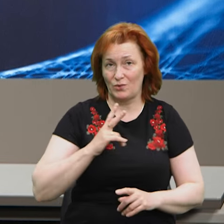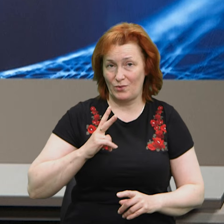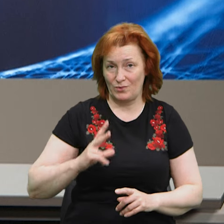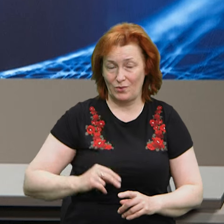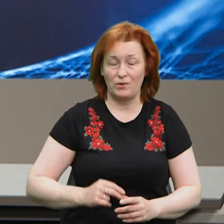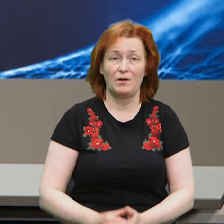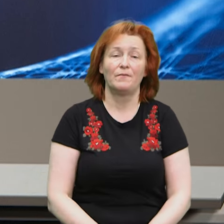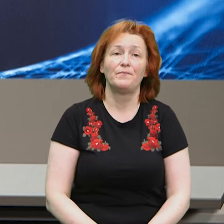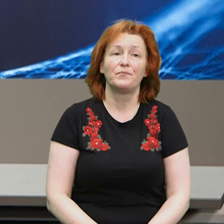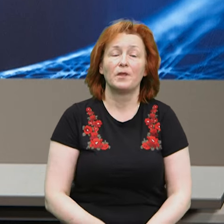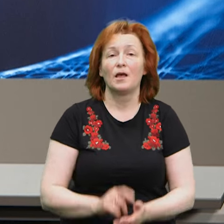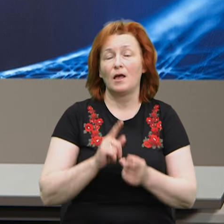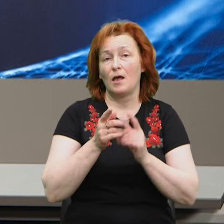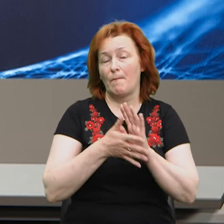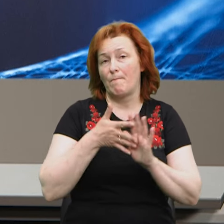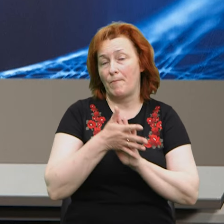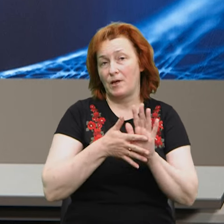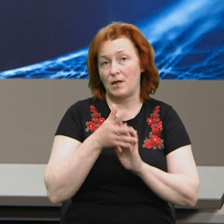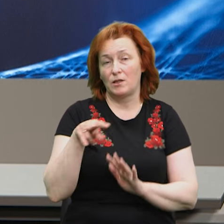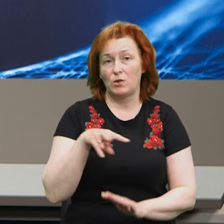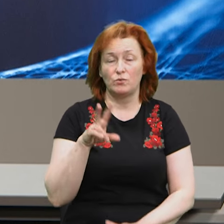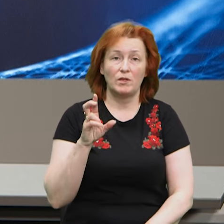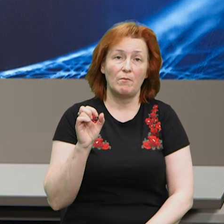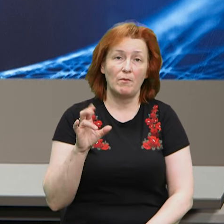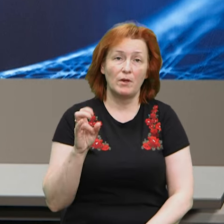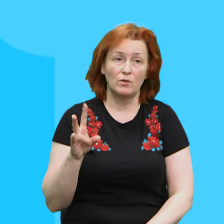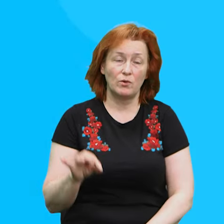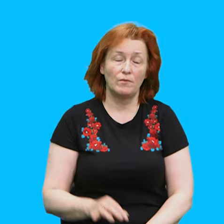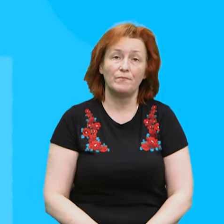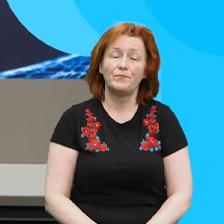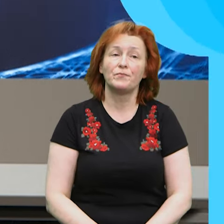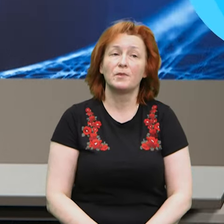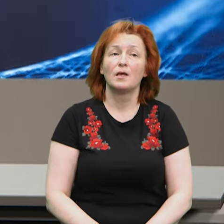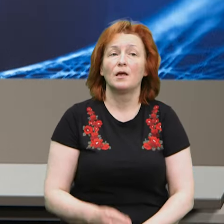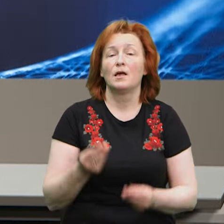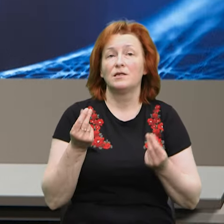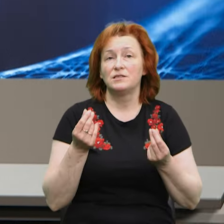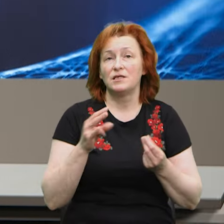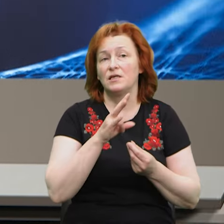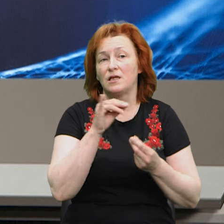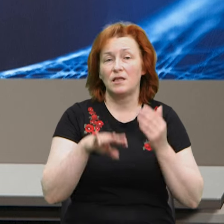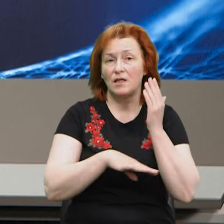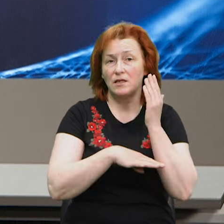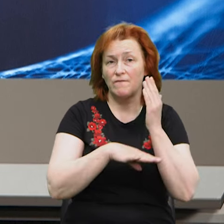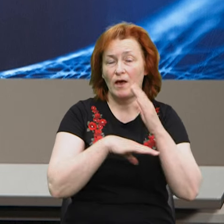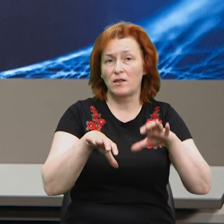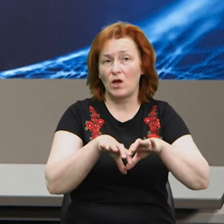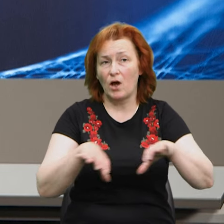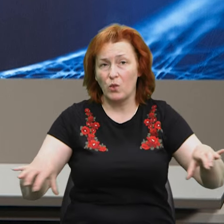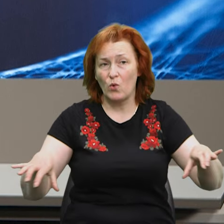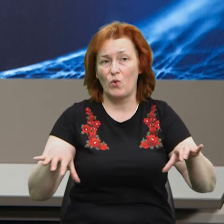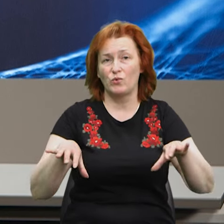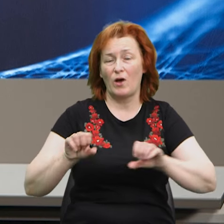Мене звати Наталія Гоман. Переклад жестовою мовою Людмила Бабенко. Ціни на дерев'яні колоди та арматуру для